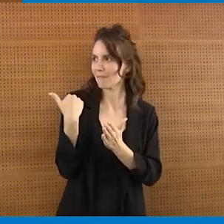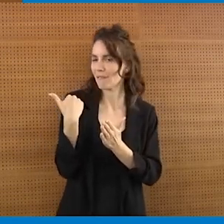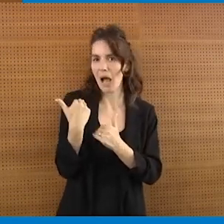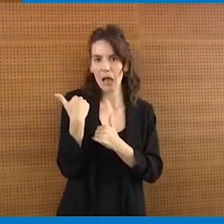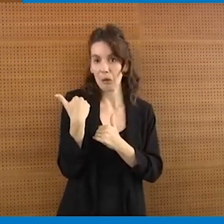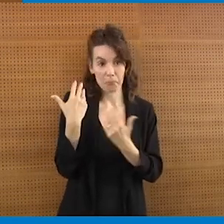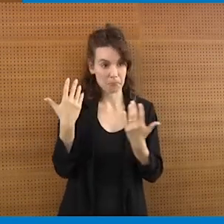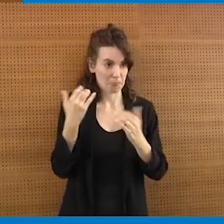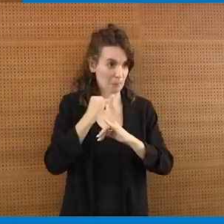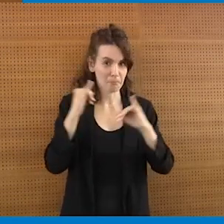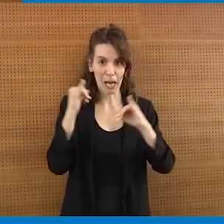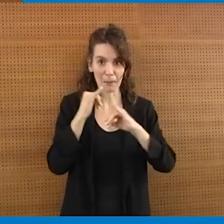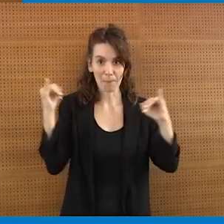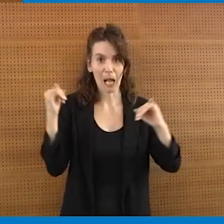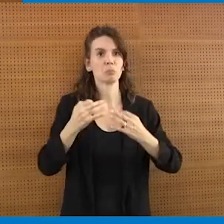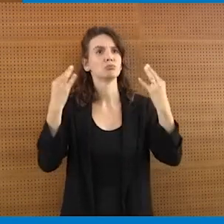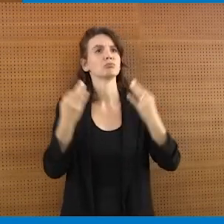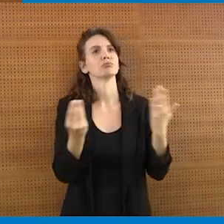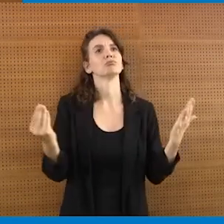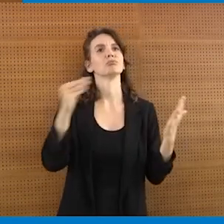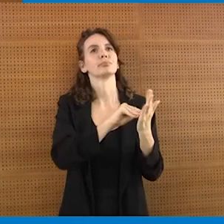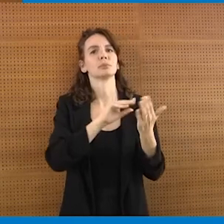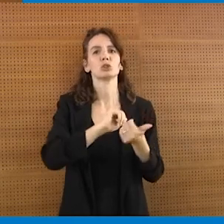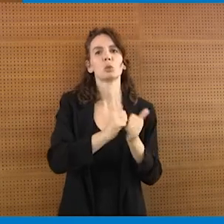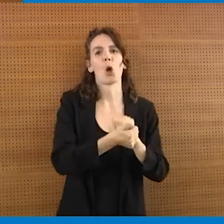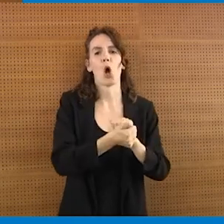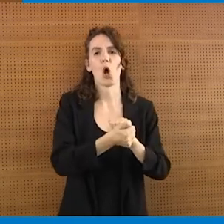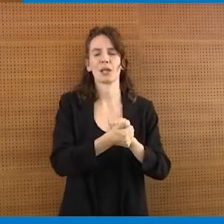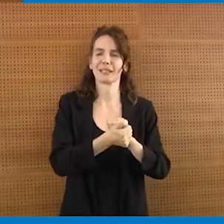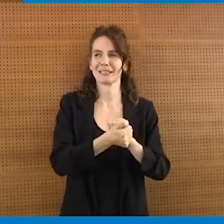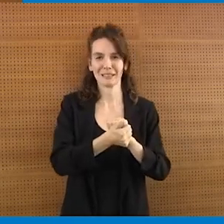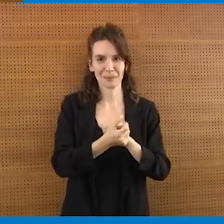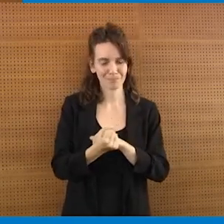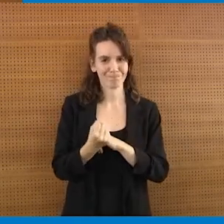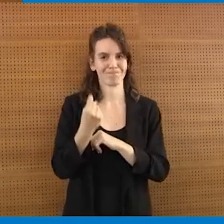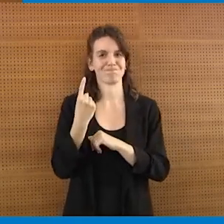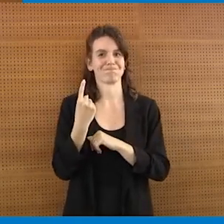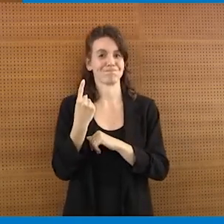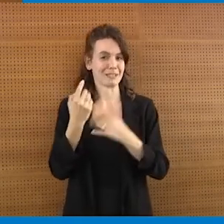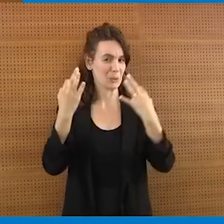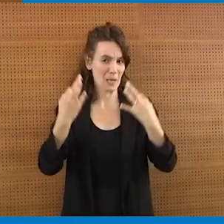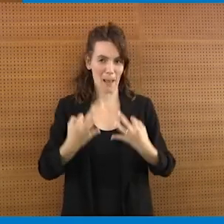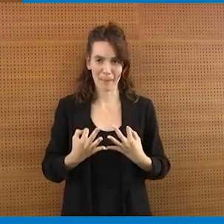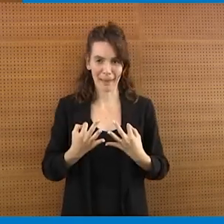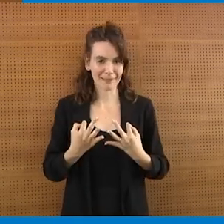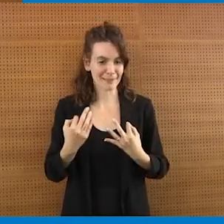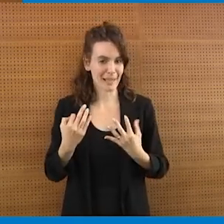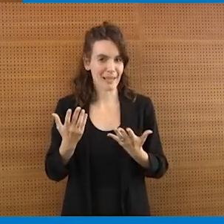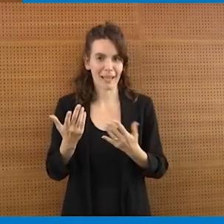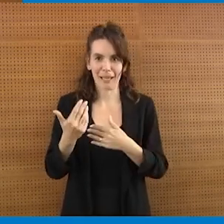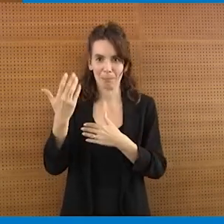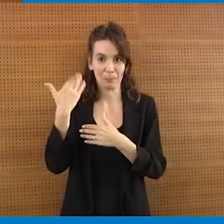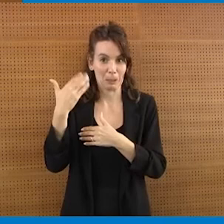pochi anni fa quella sottolineatura che tu hai fatto in apertura allo sport e terzo settore non l'avremmo ascoltata, avremmo ascoltato un'e